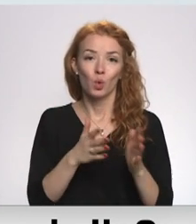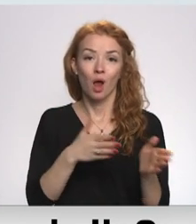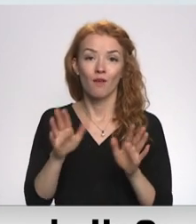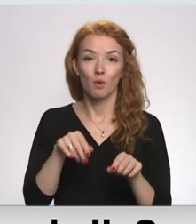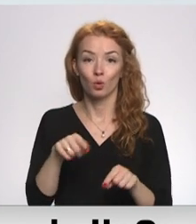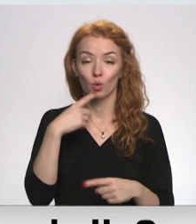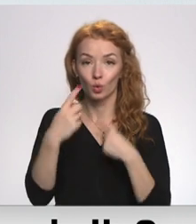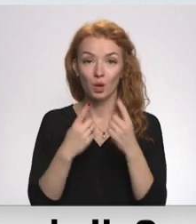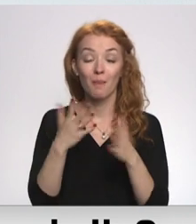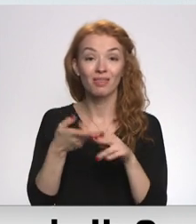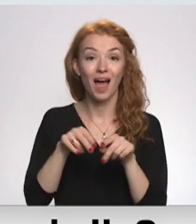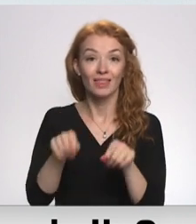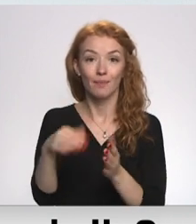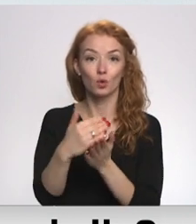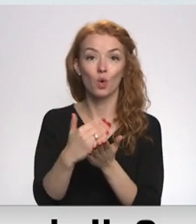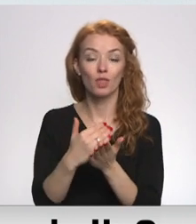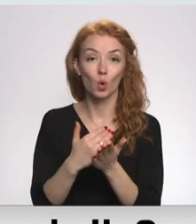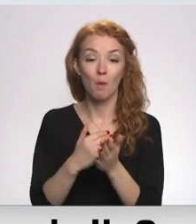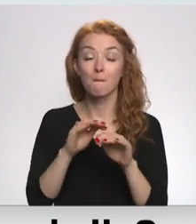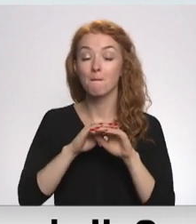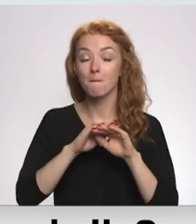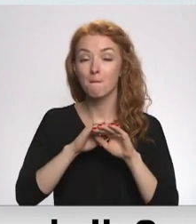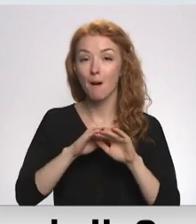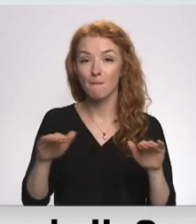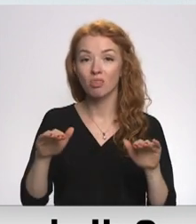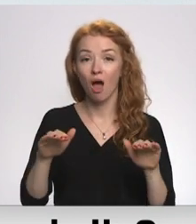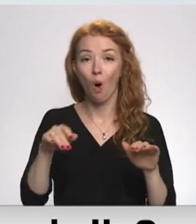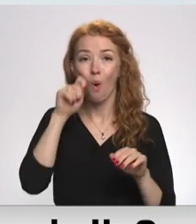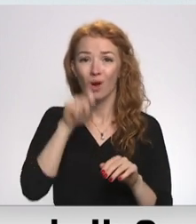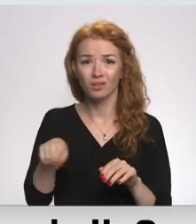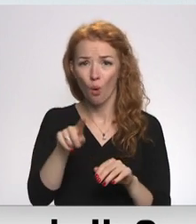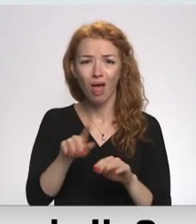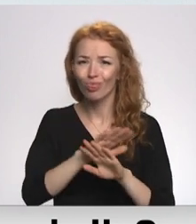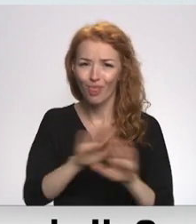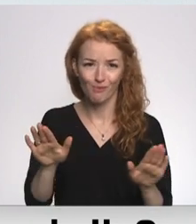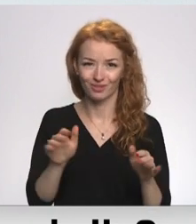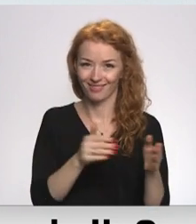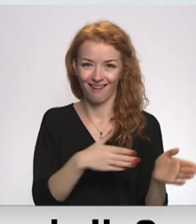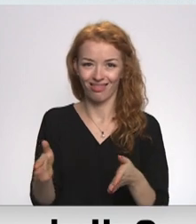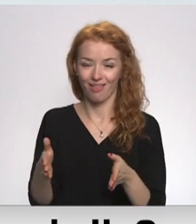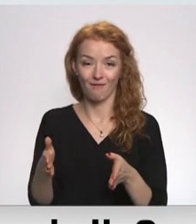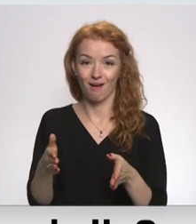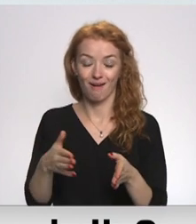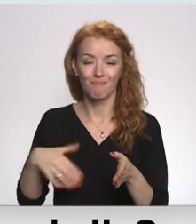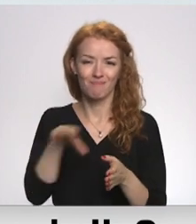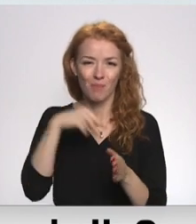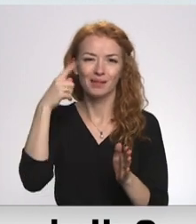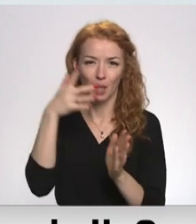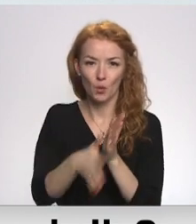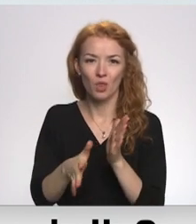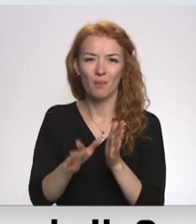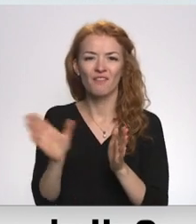Bet ir skaidrs uz šādiem nosacījumiem. Pamatā jau Ukraiņas tauta nebūs gatava, jo mēs saprotam arī par visiem tiem